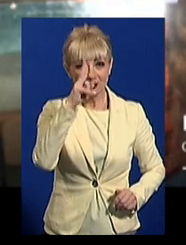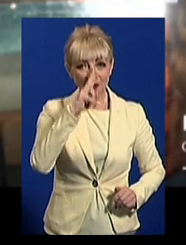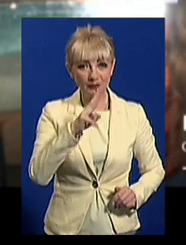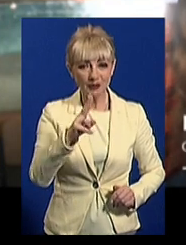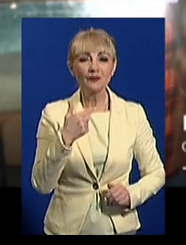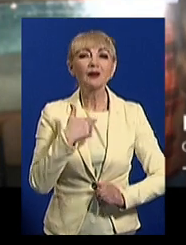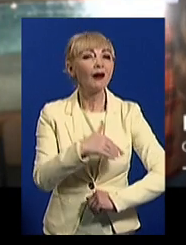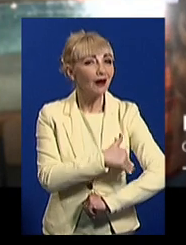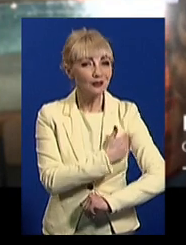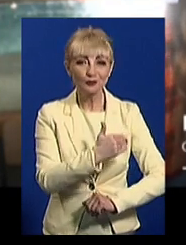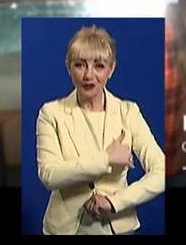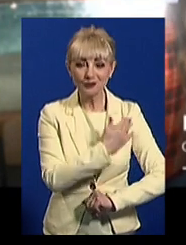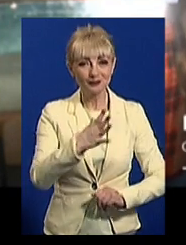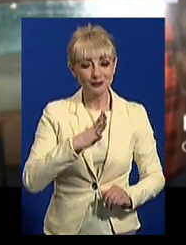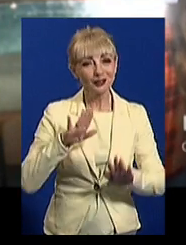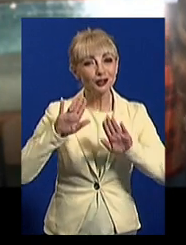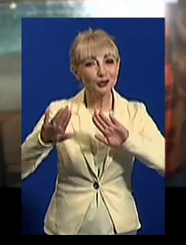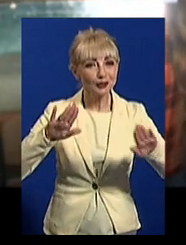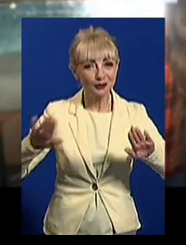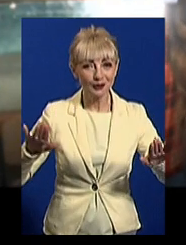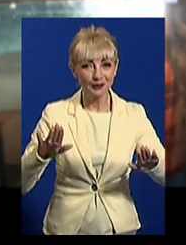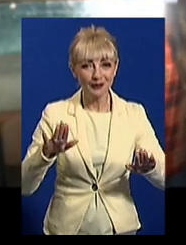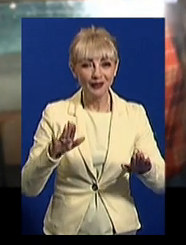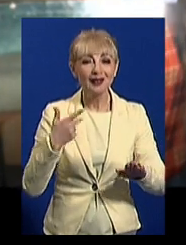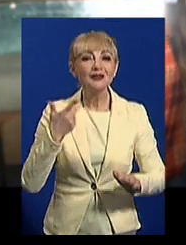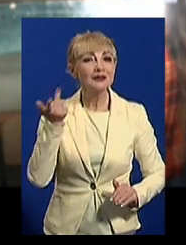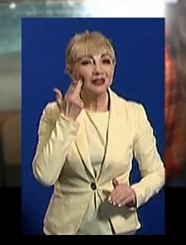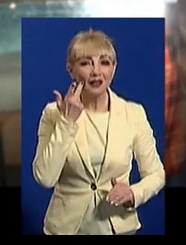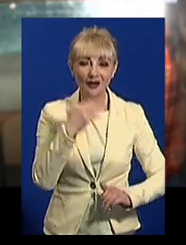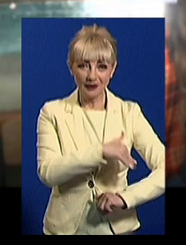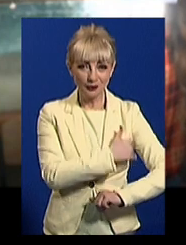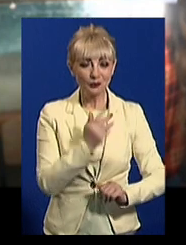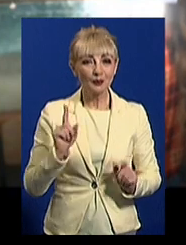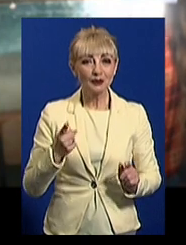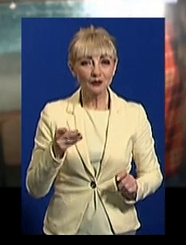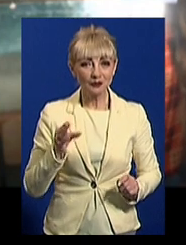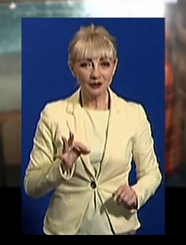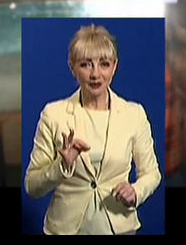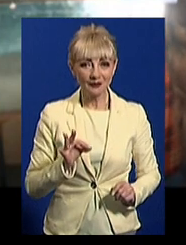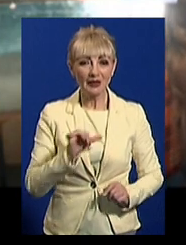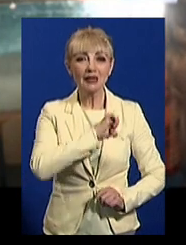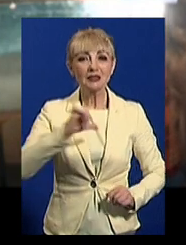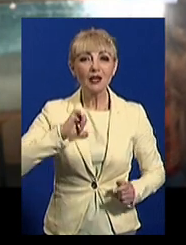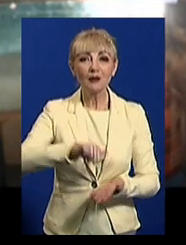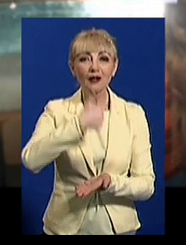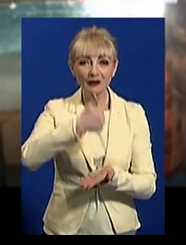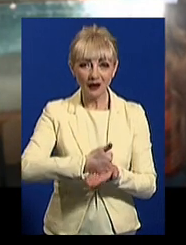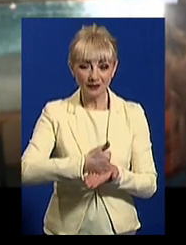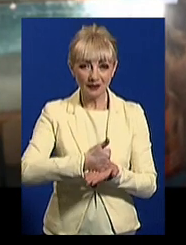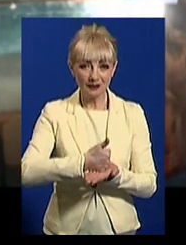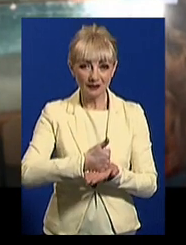Хочу бути режисером, і насюди хочу. Тому що саме головне –